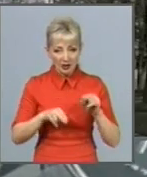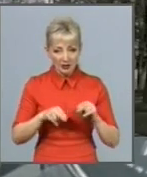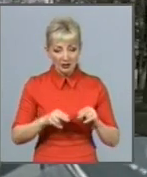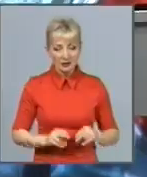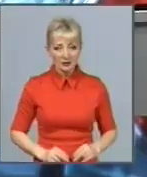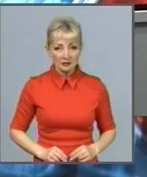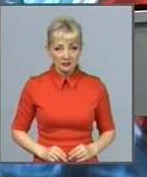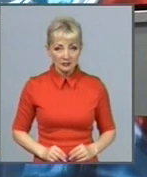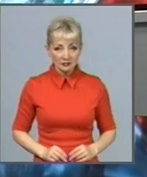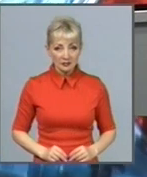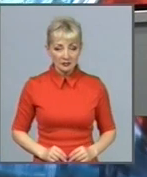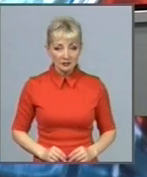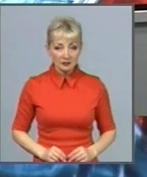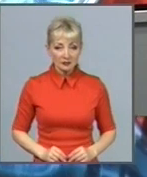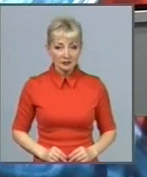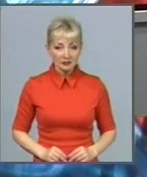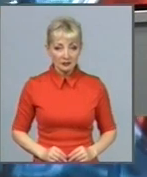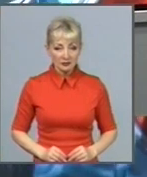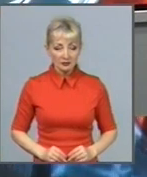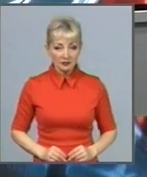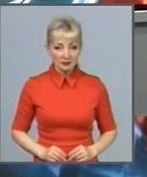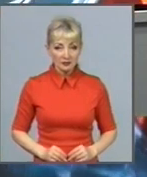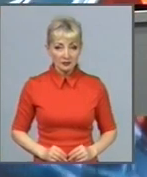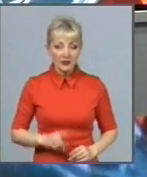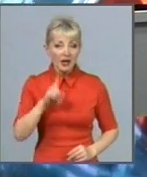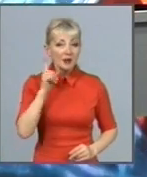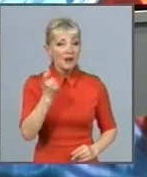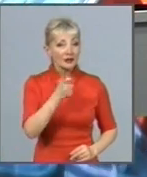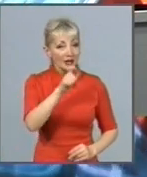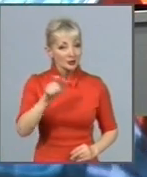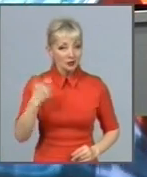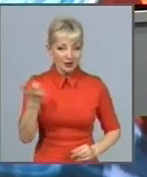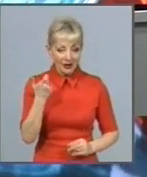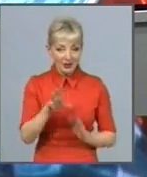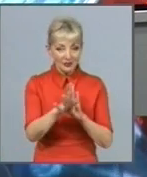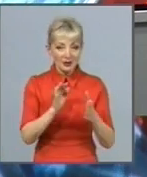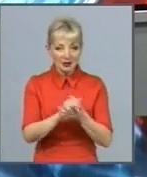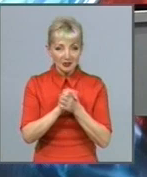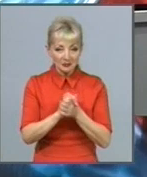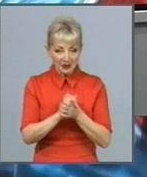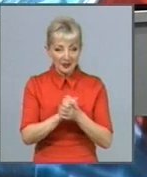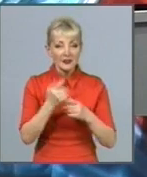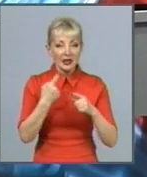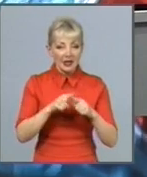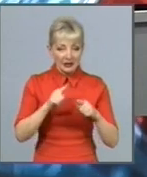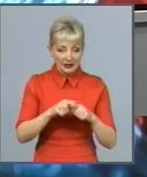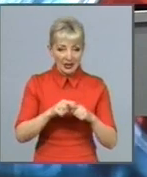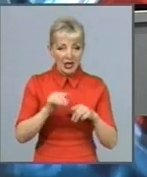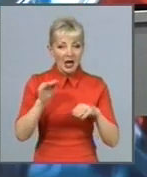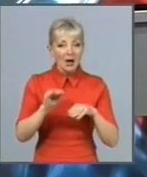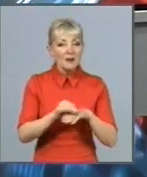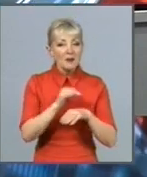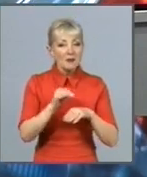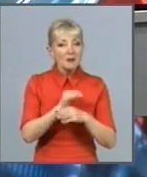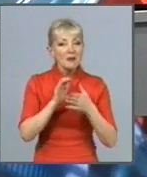ізвісті. Молодь Харкова обирає мир. Миротворчий рух першої столиці набирає обертів. Все більше